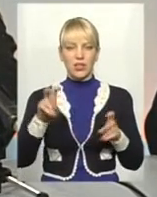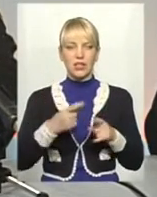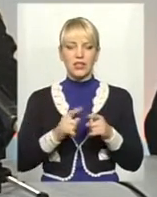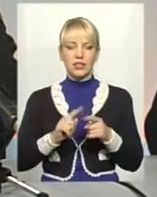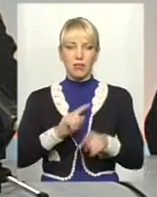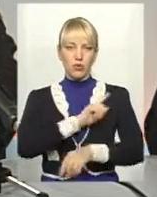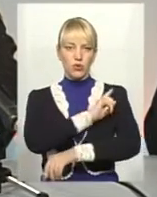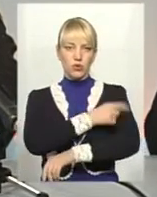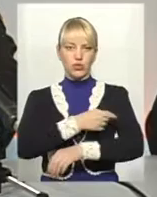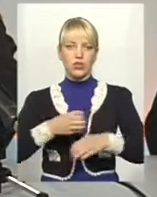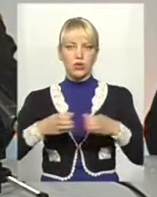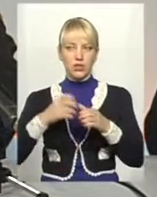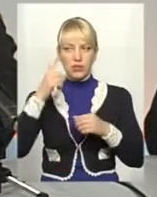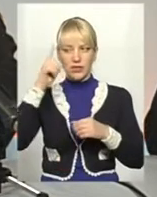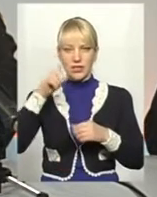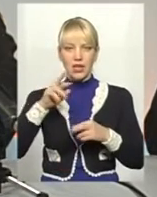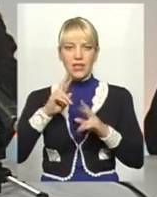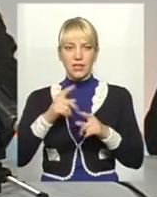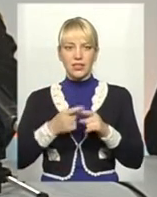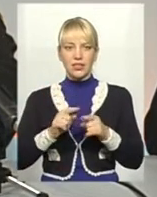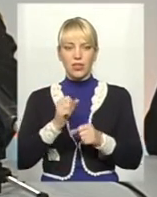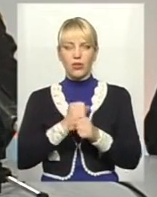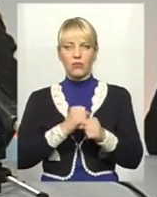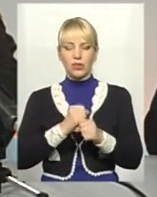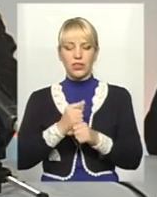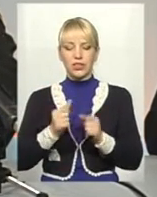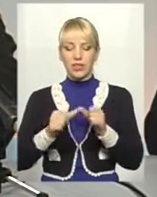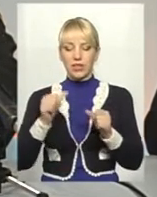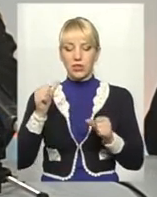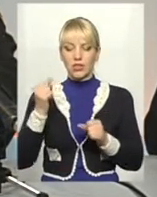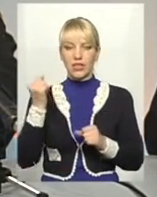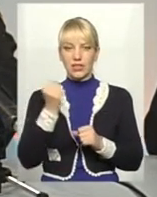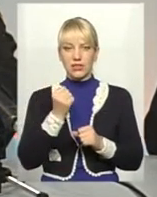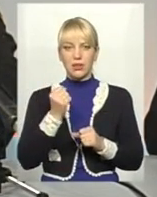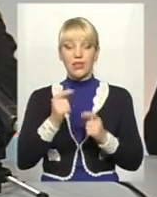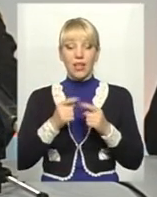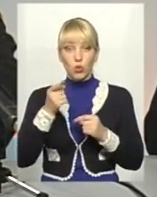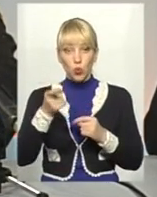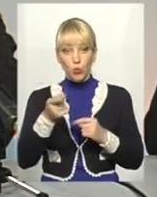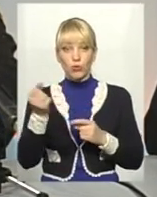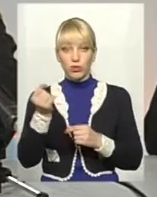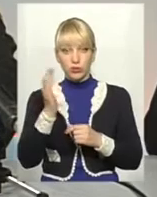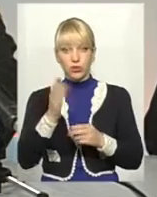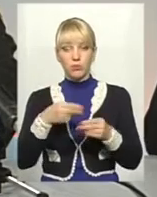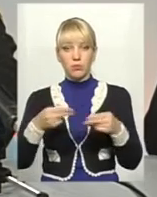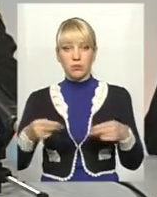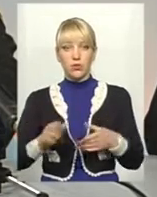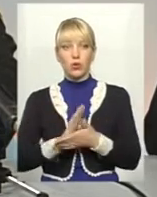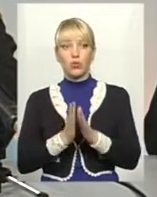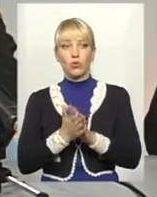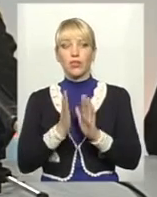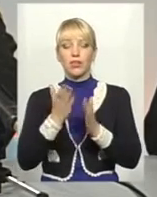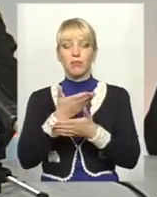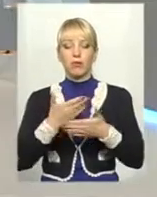колектив знає, як це робити. На тій неділі буде підписаний договір. І ми починаємо